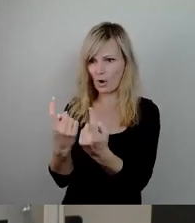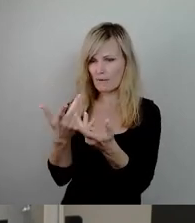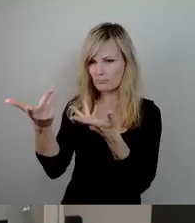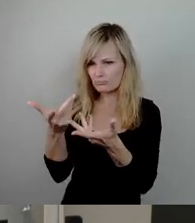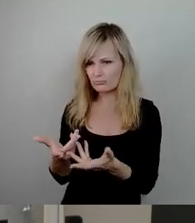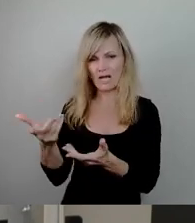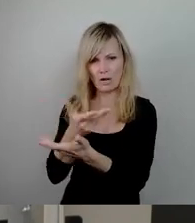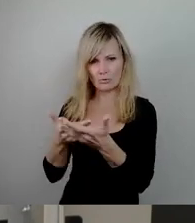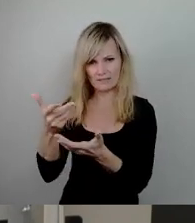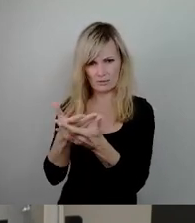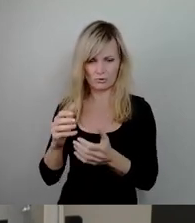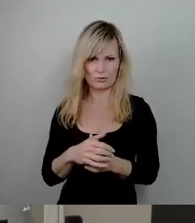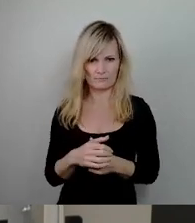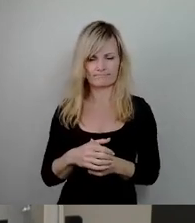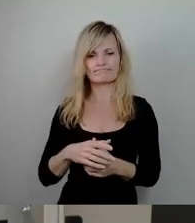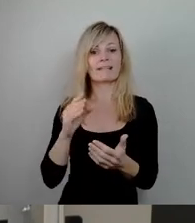anderem Max Wohlrape,